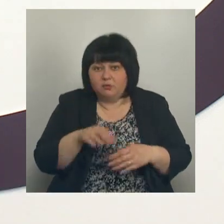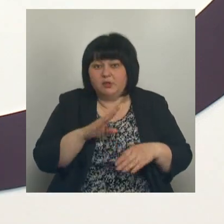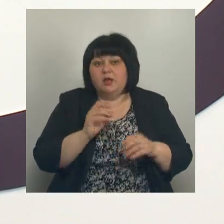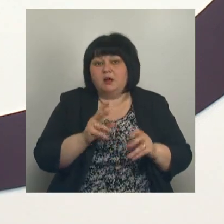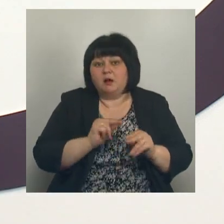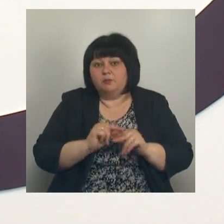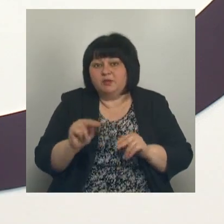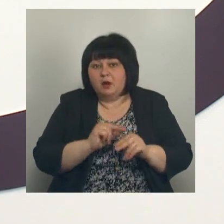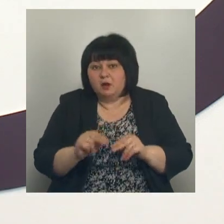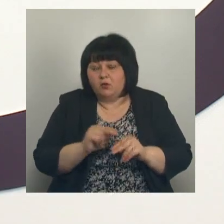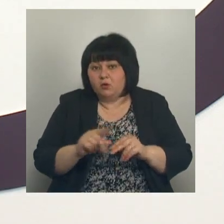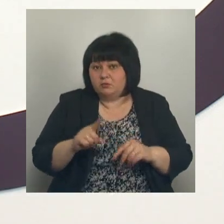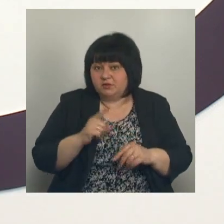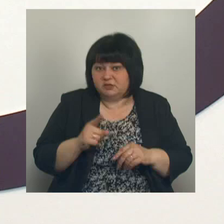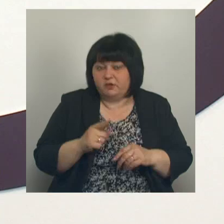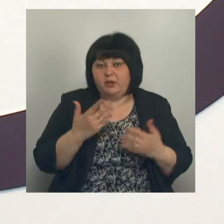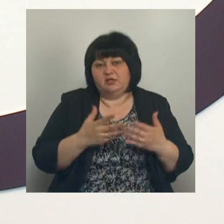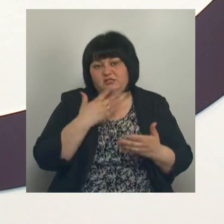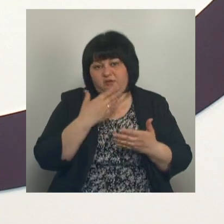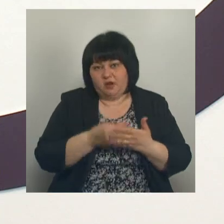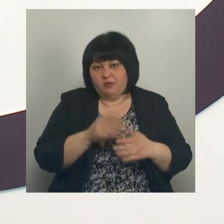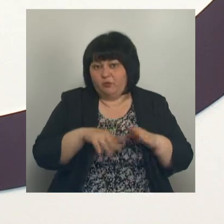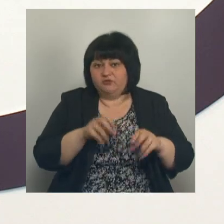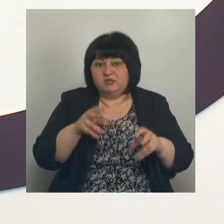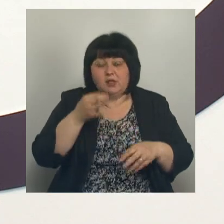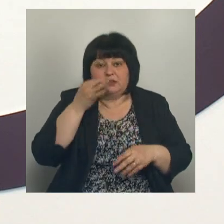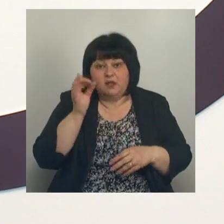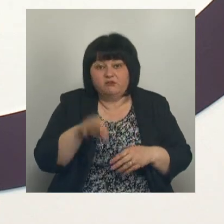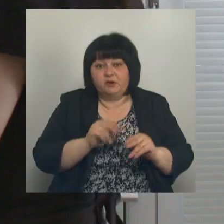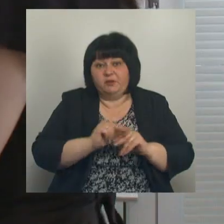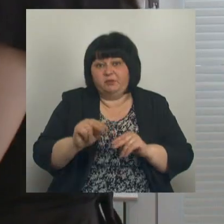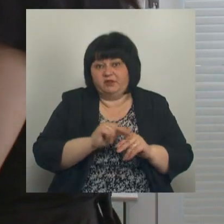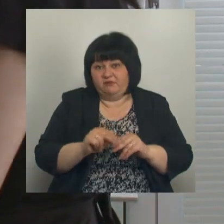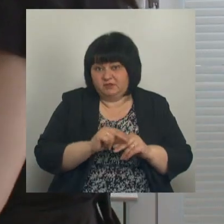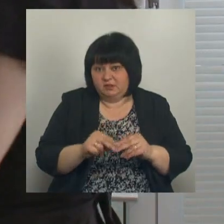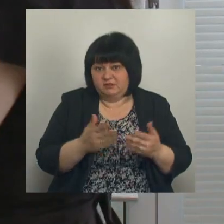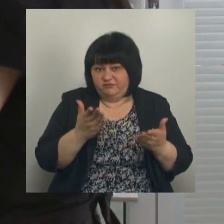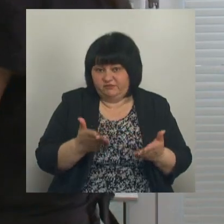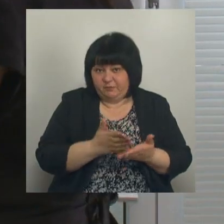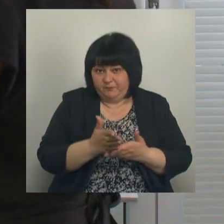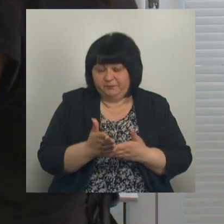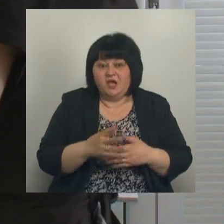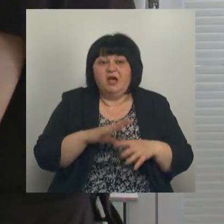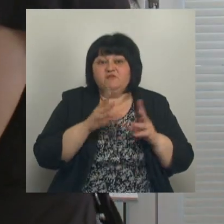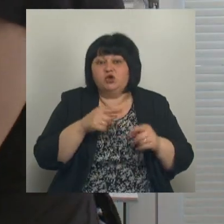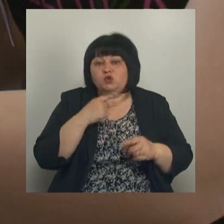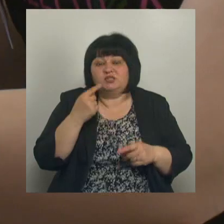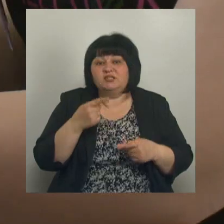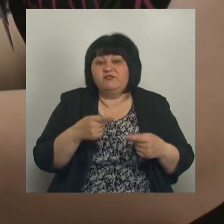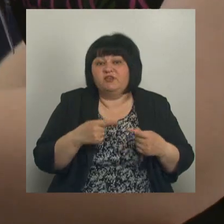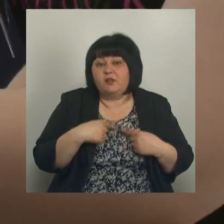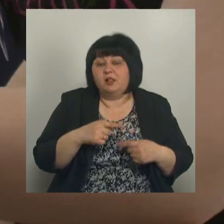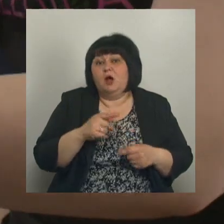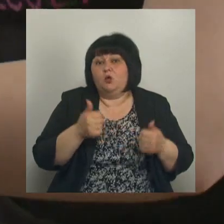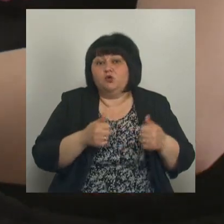педагогического мастерства, но и свои профессиональные навыки в преподаваемой сфере. Всероссийский финал конкурса «Мастер